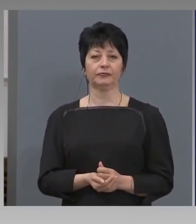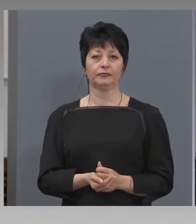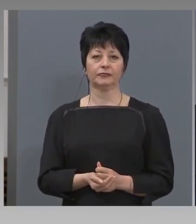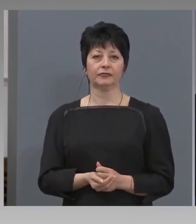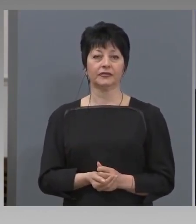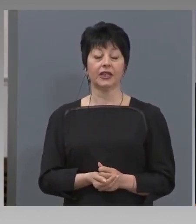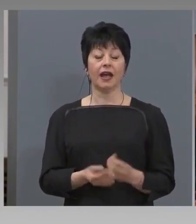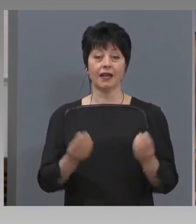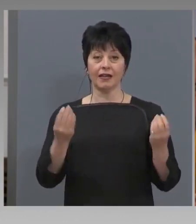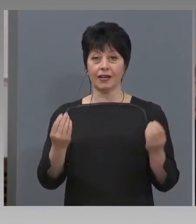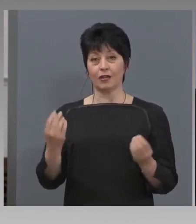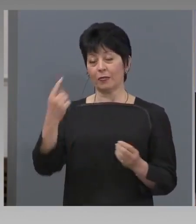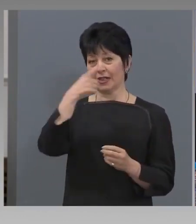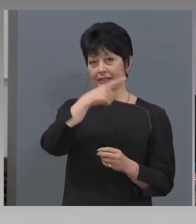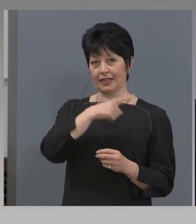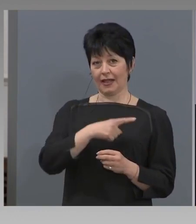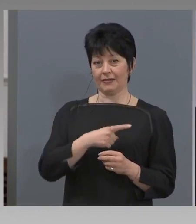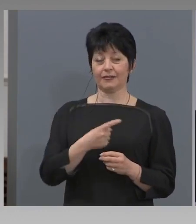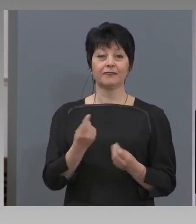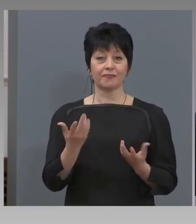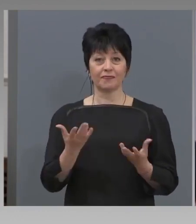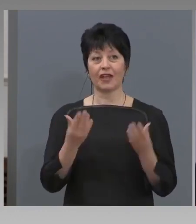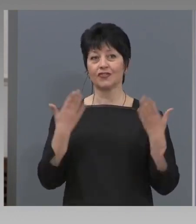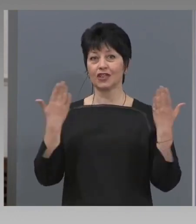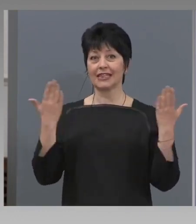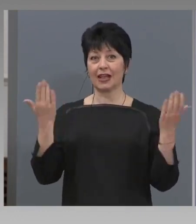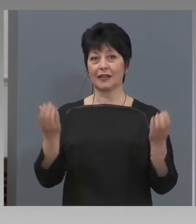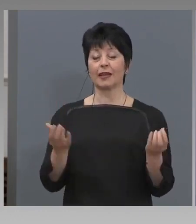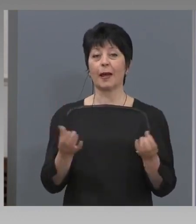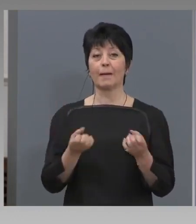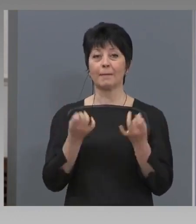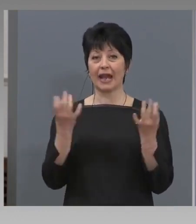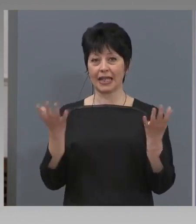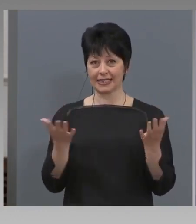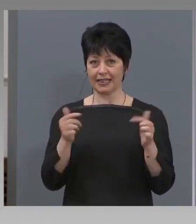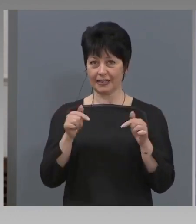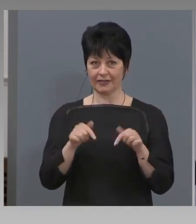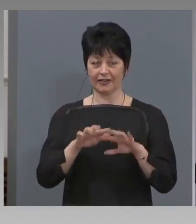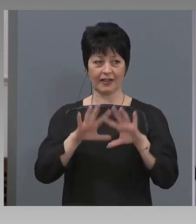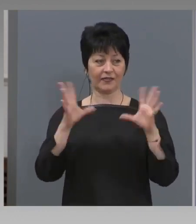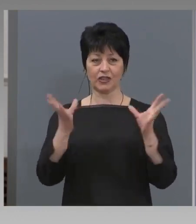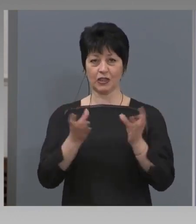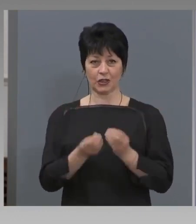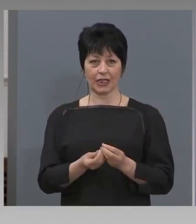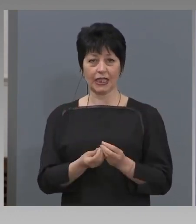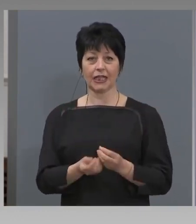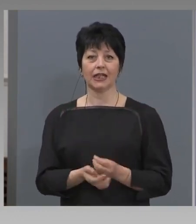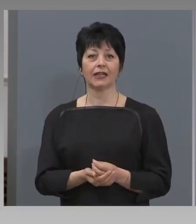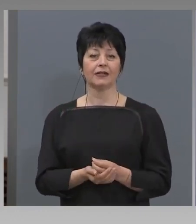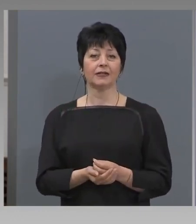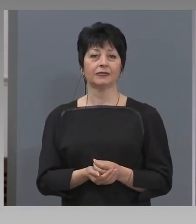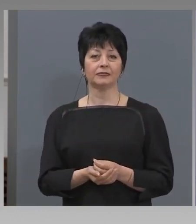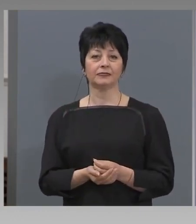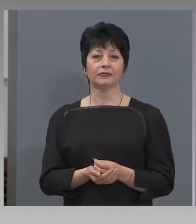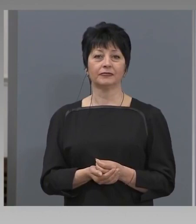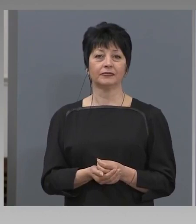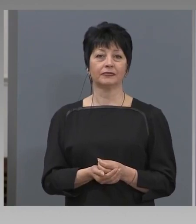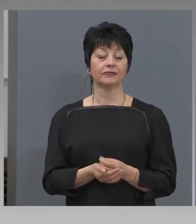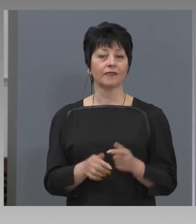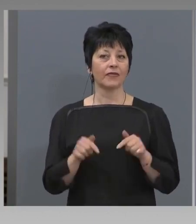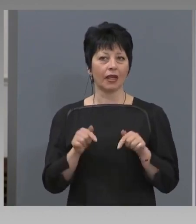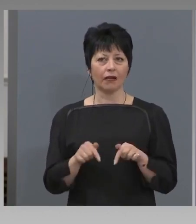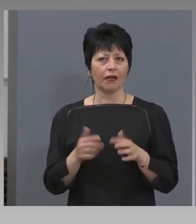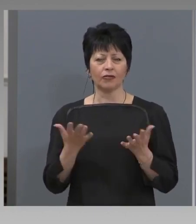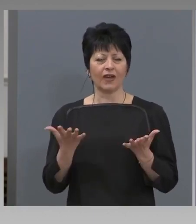Добър ден! Честит празник първо! Добър ден! Честит празник първо на всички! Това,